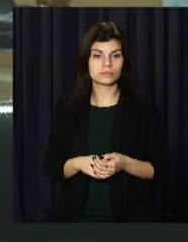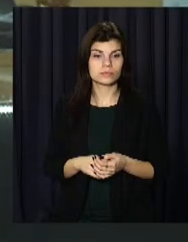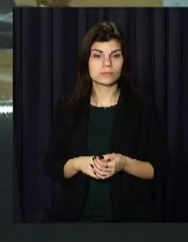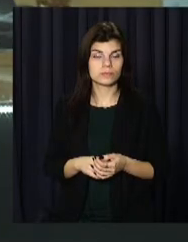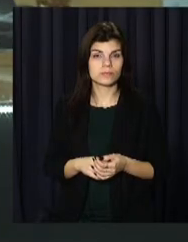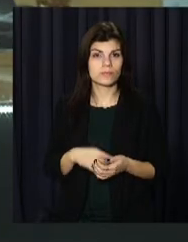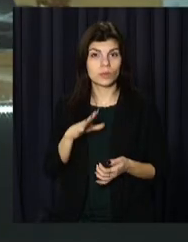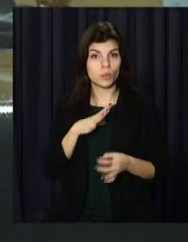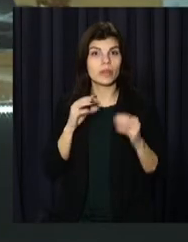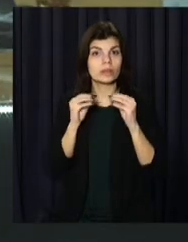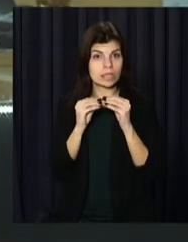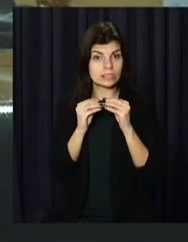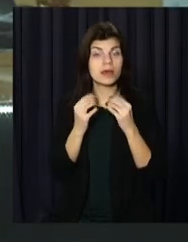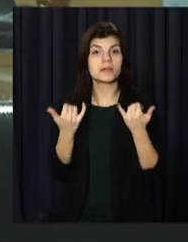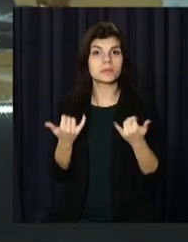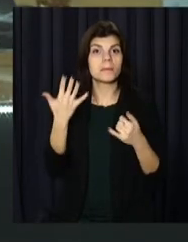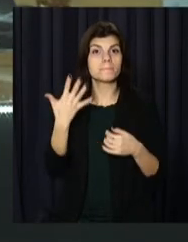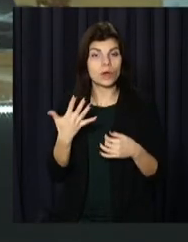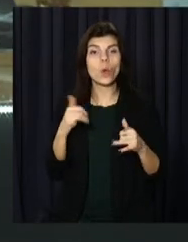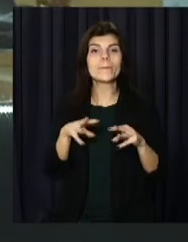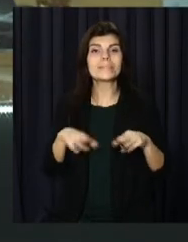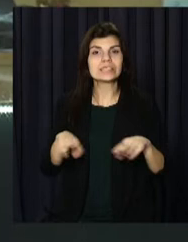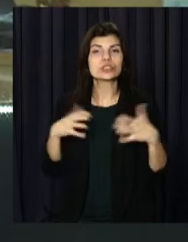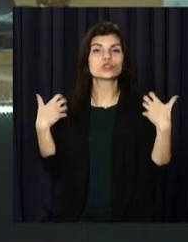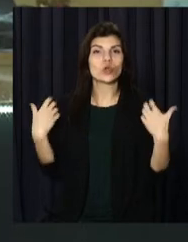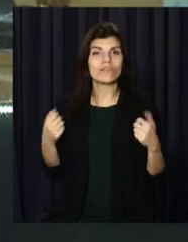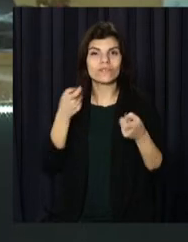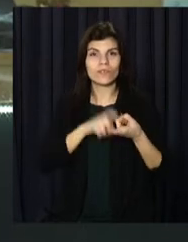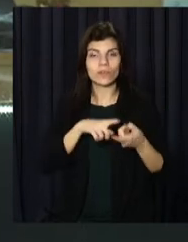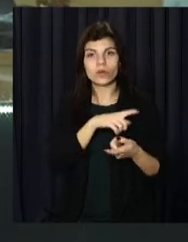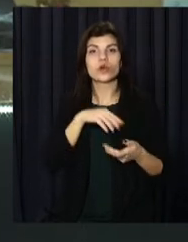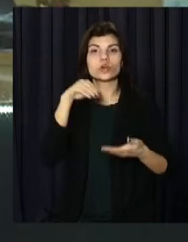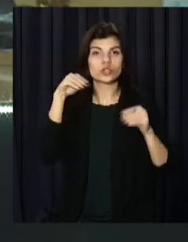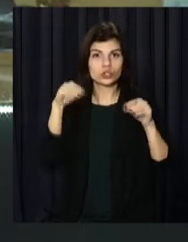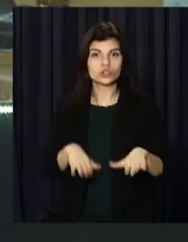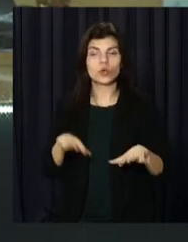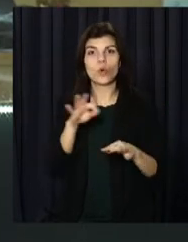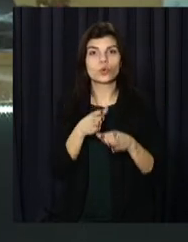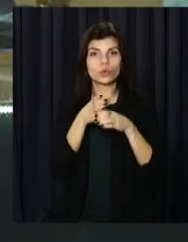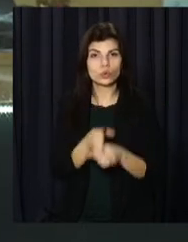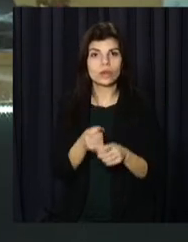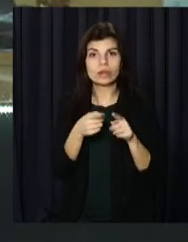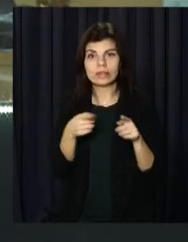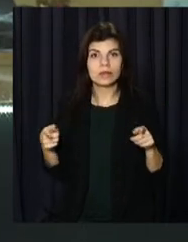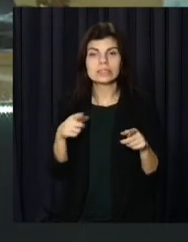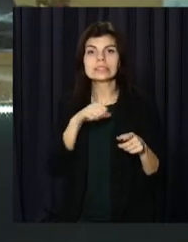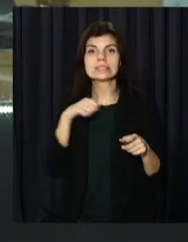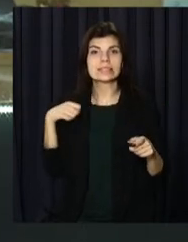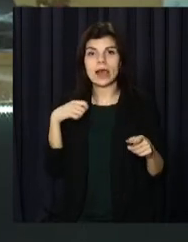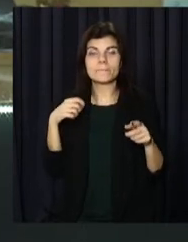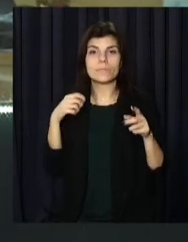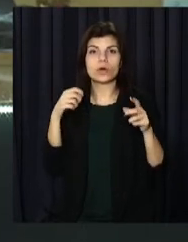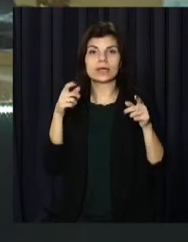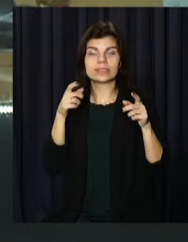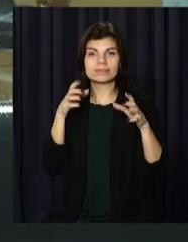Було 10, тепер 5. У Міністерстві охорони здоров'я ухвалили рішення про скорочення терміну самоізоляції на